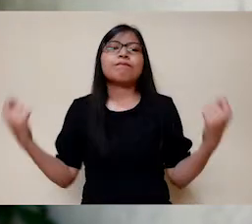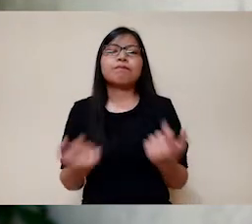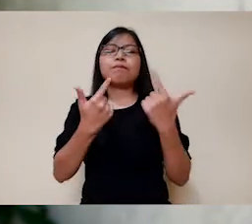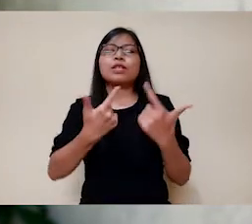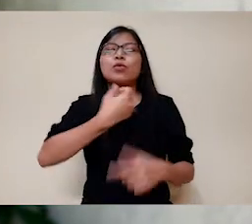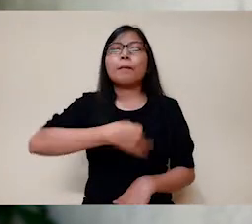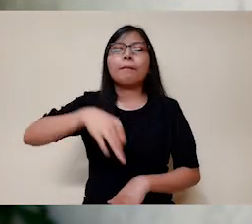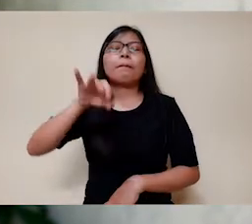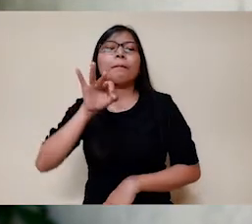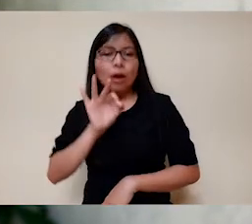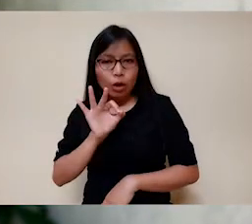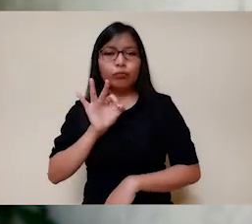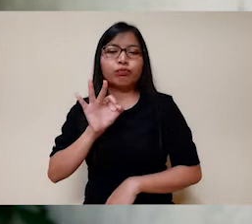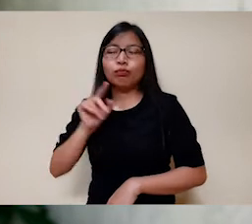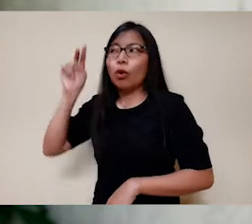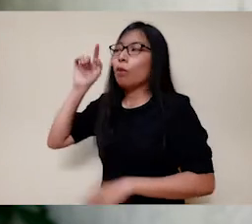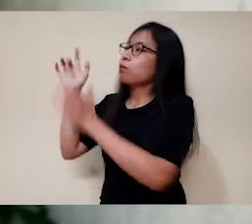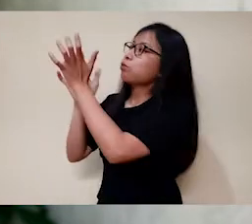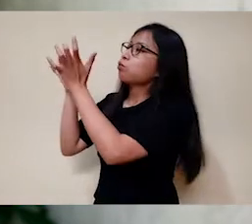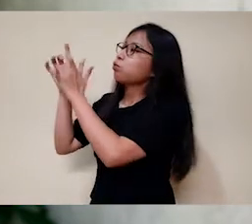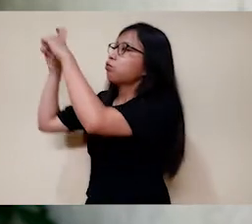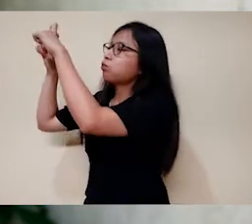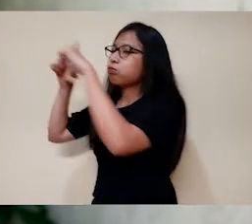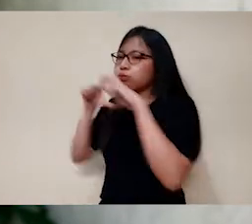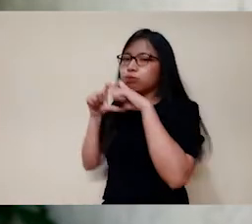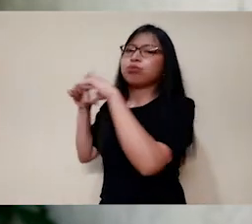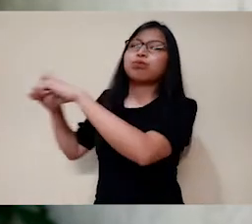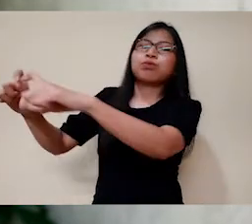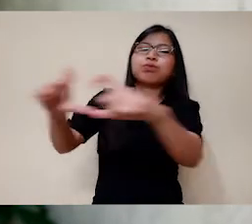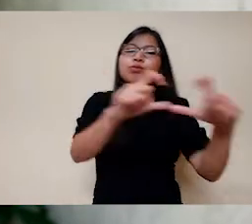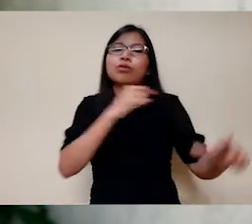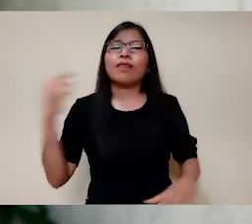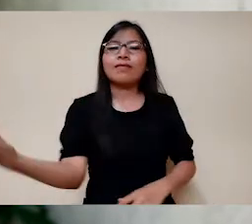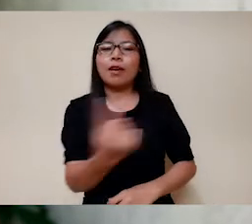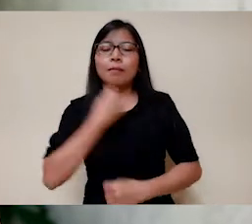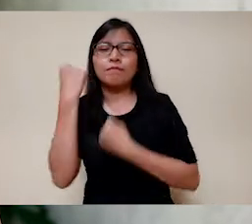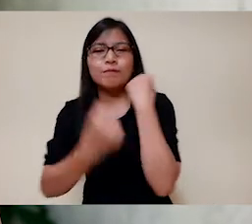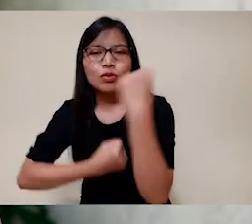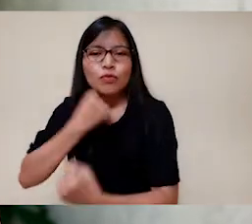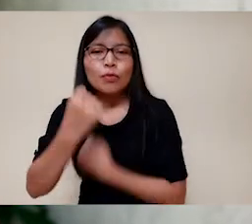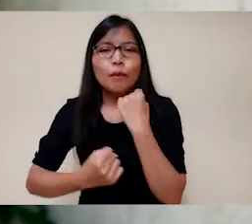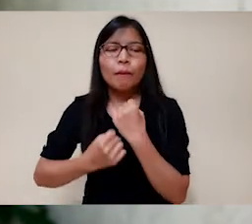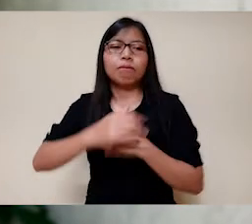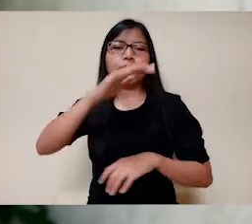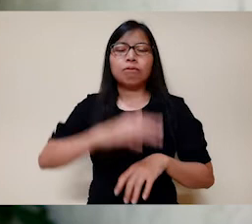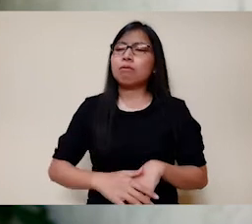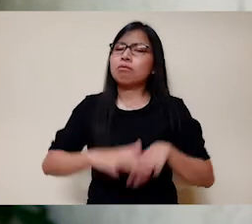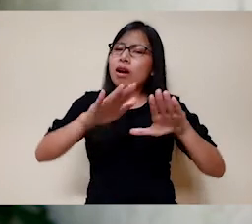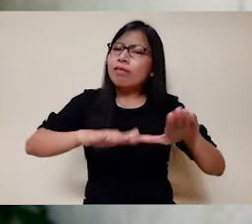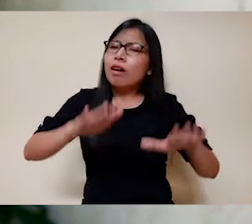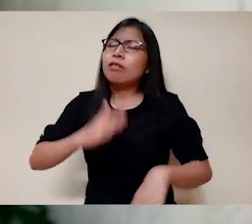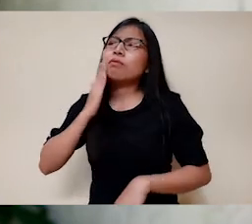cinta Kristus di dalam segala sesuatu. Terima kasih Bapak, pimpin kami, anak-anak mudamu, di dalam